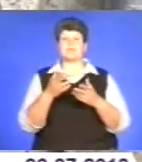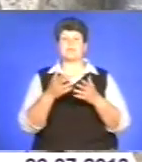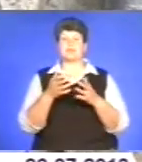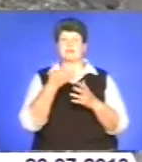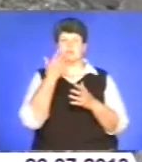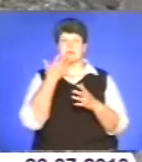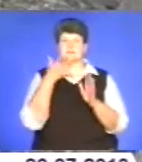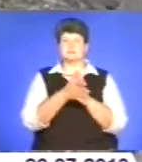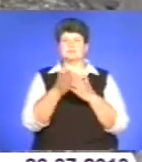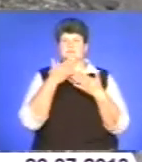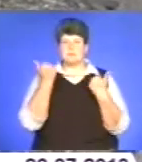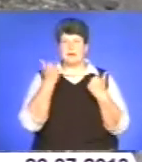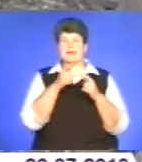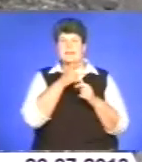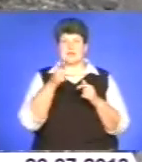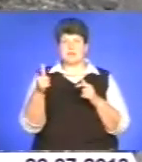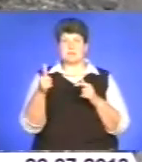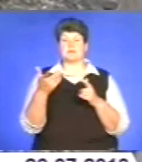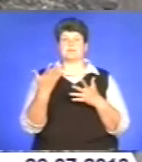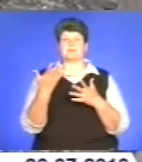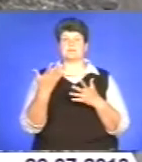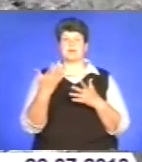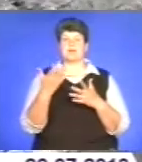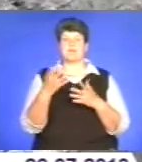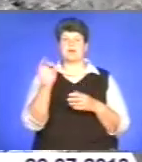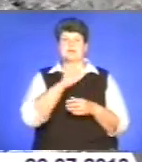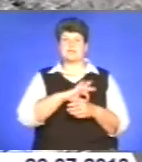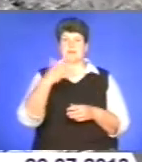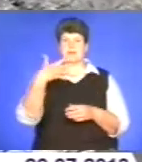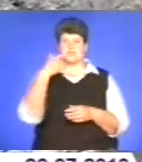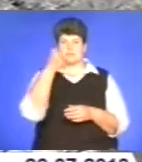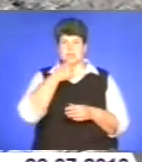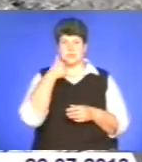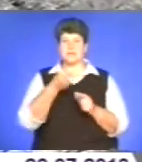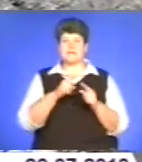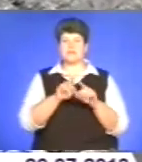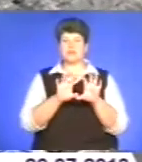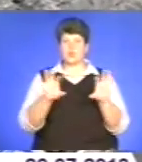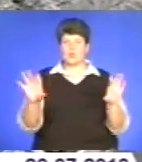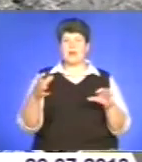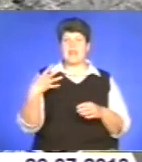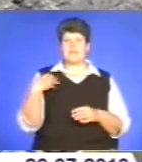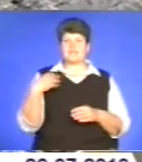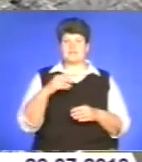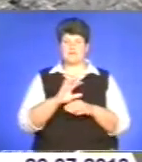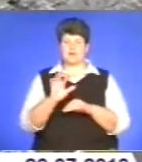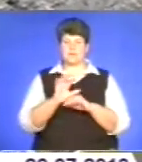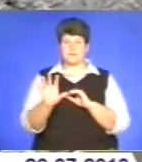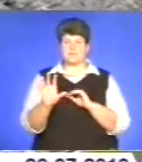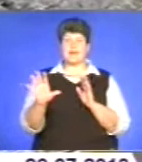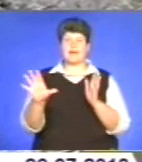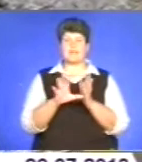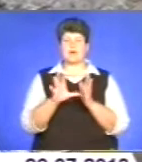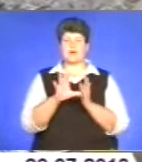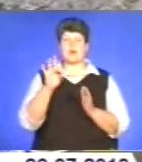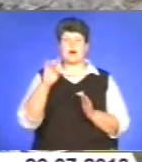роботи 50 років, не бояться вологи, корозії. Ці труби львівського виробника, енергоресурс